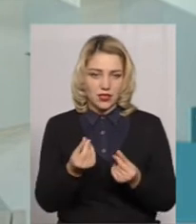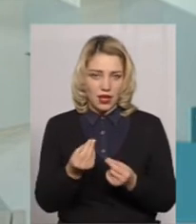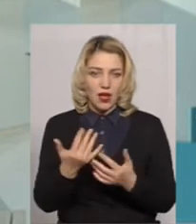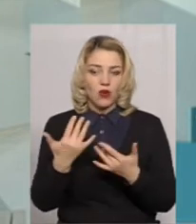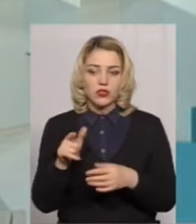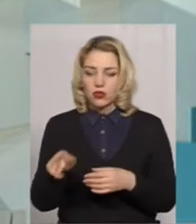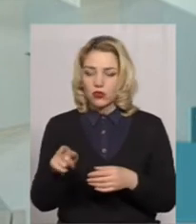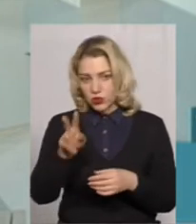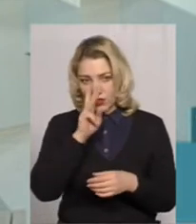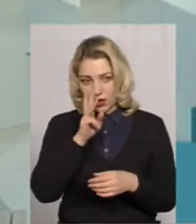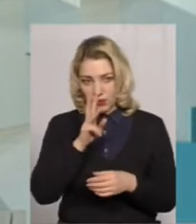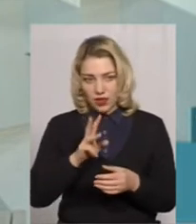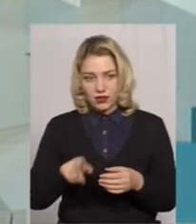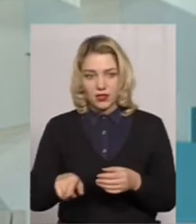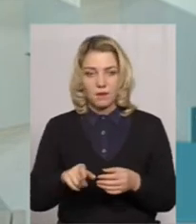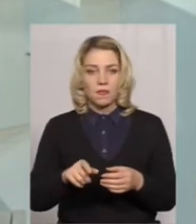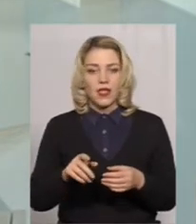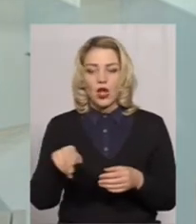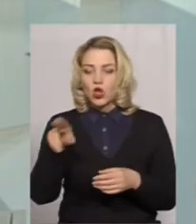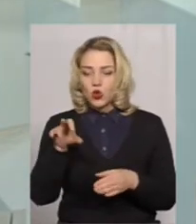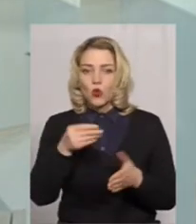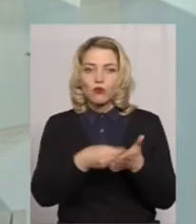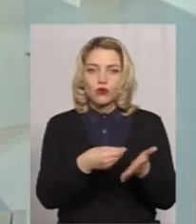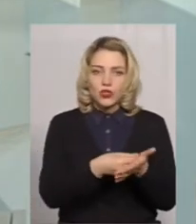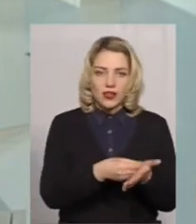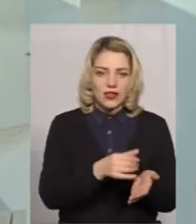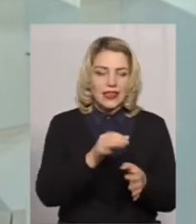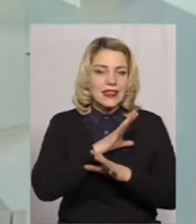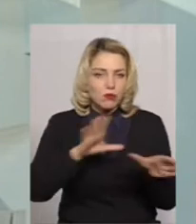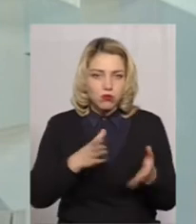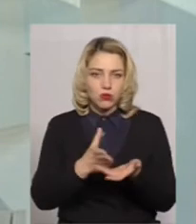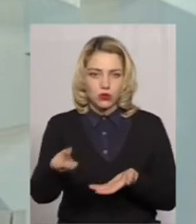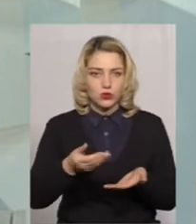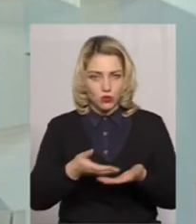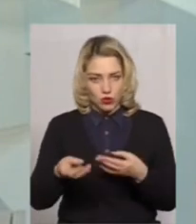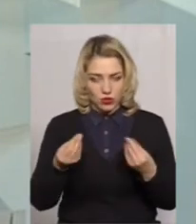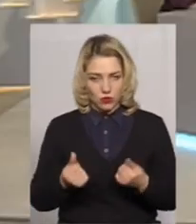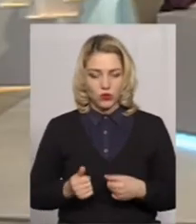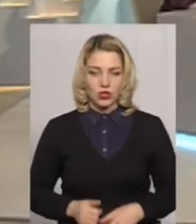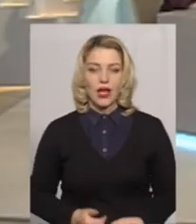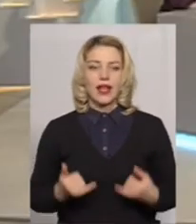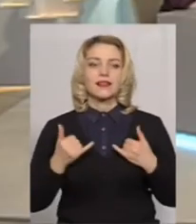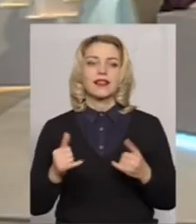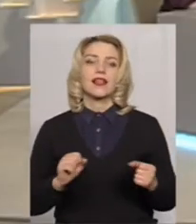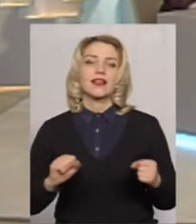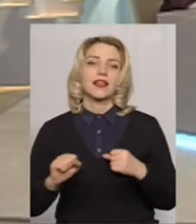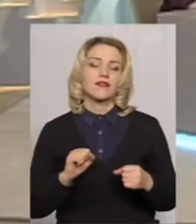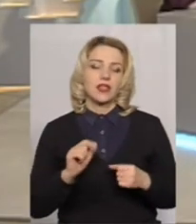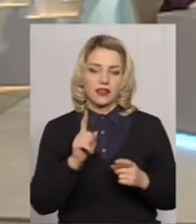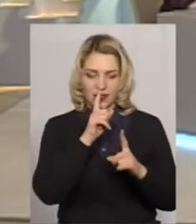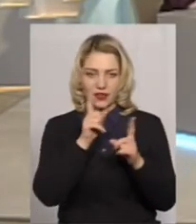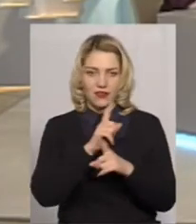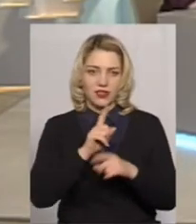зарплати не надходять до бюджета та до фонда внески. Ну, і для керівника отих невеликих